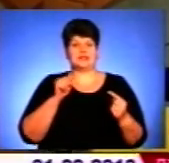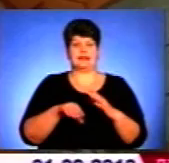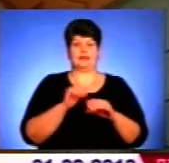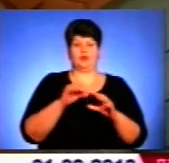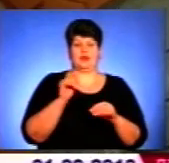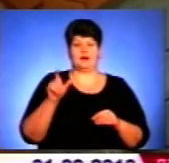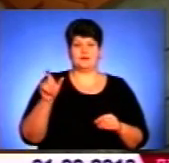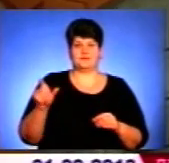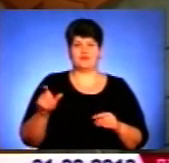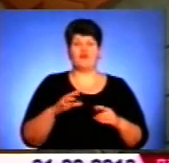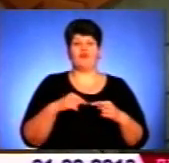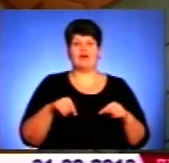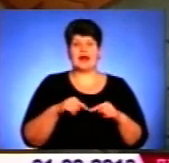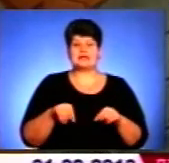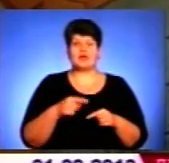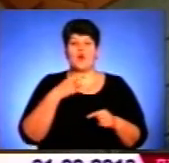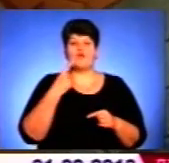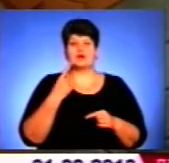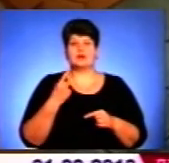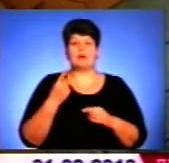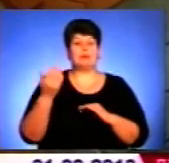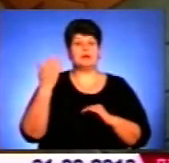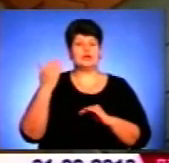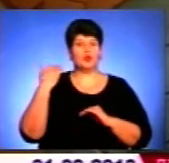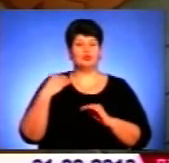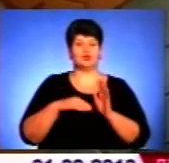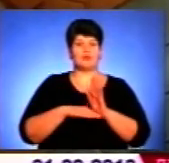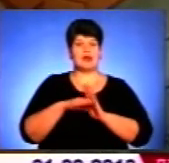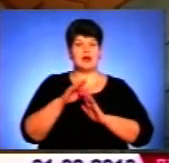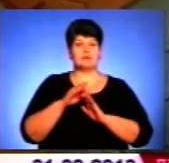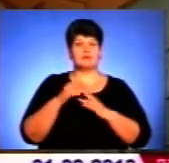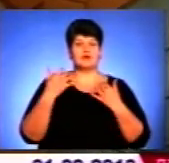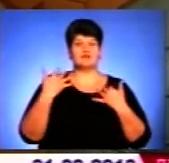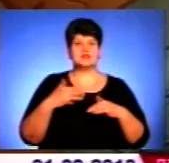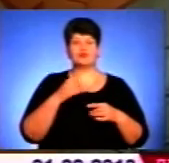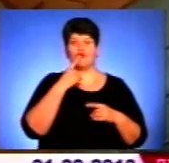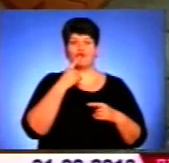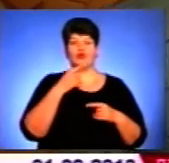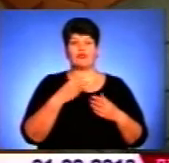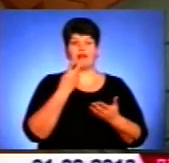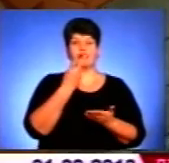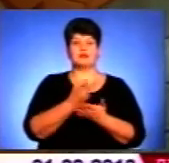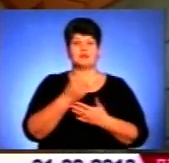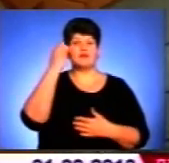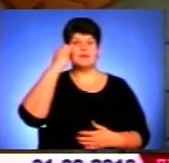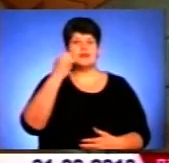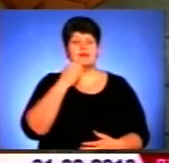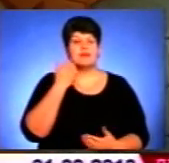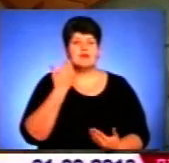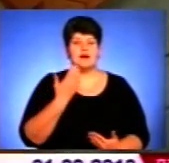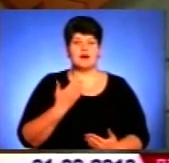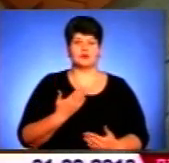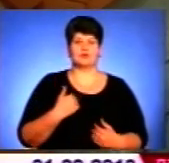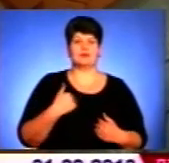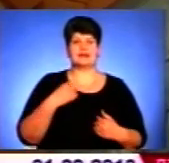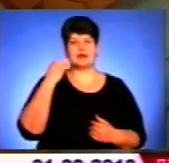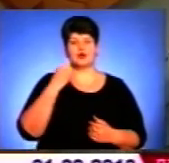опозиційних фракцій, і казали, в минулому парламенті ми би вже тут в крові валялися. Ми вам дякуємо. Тобто самі депутати дякують